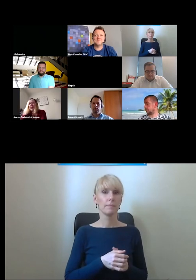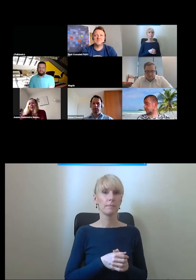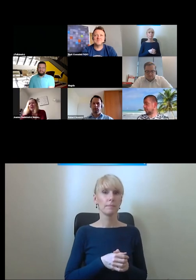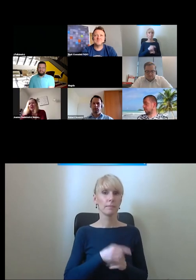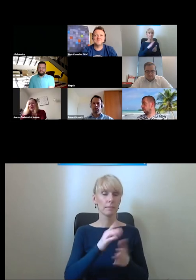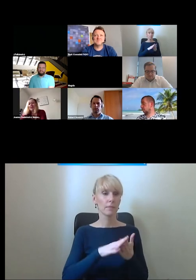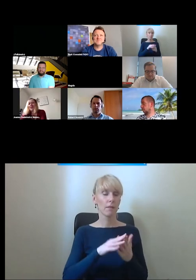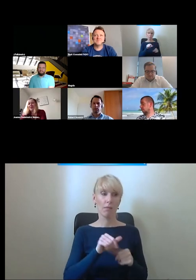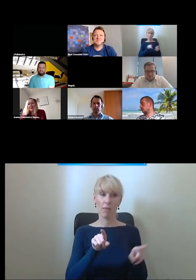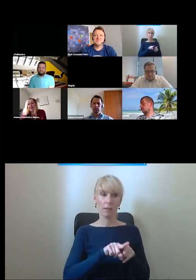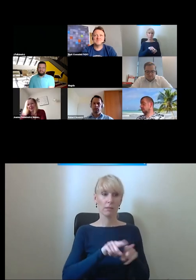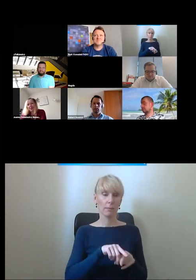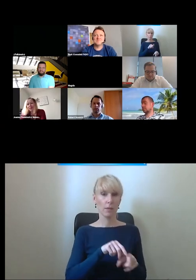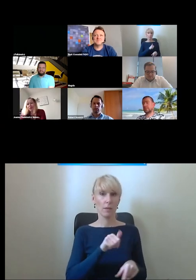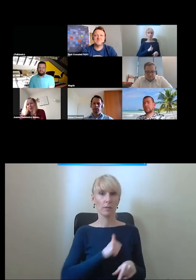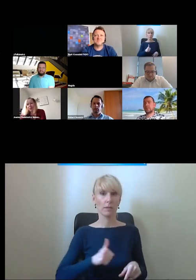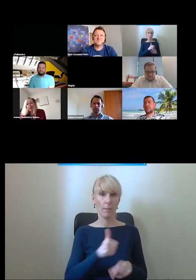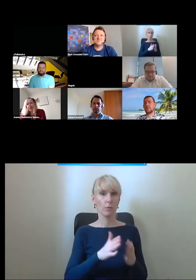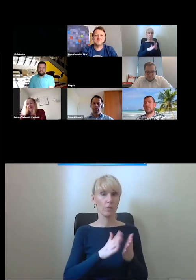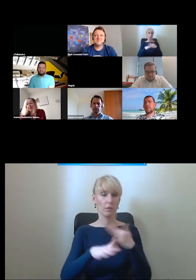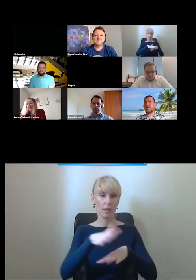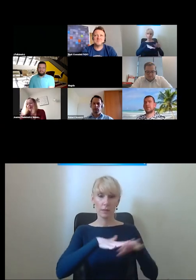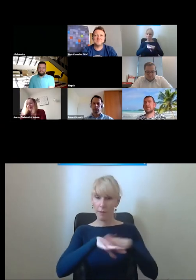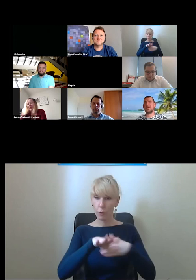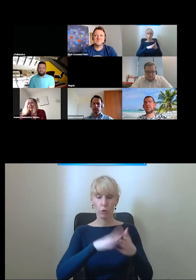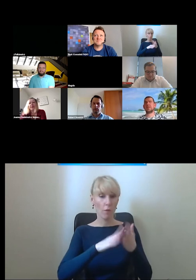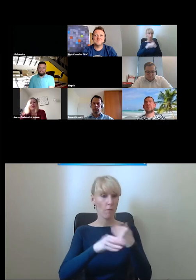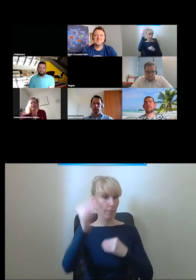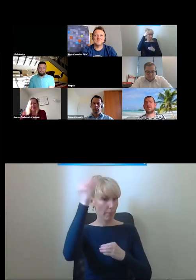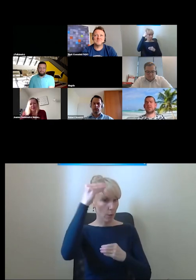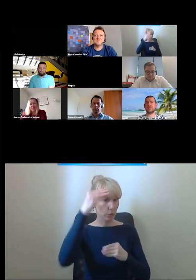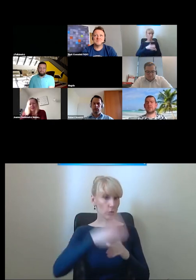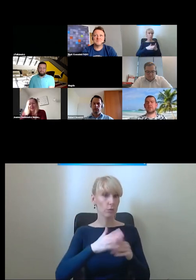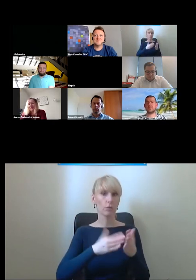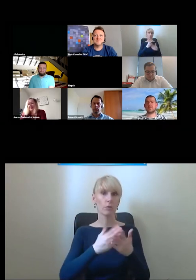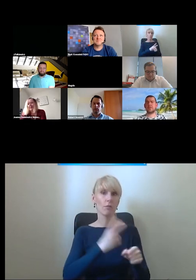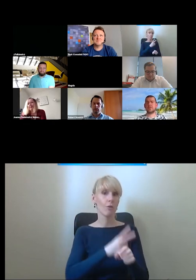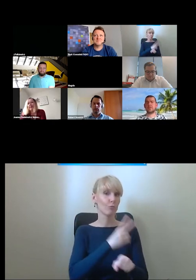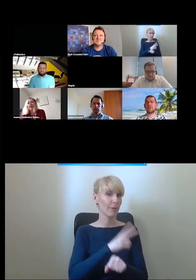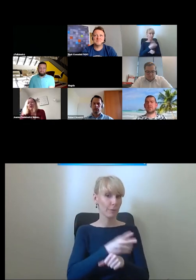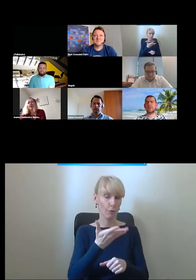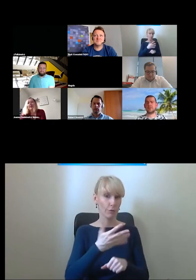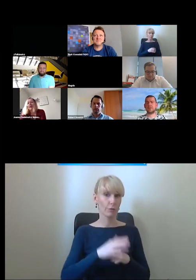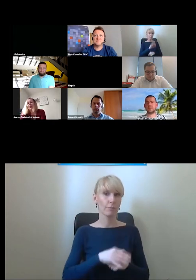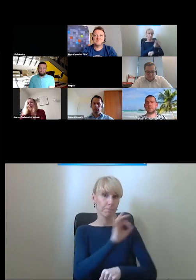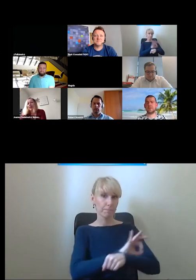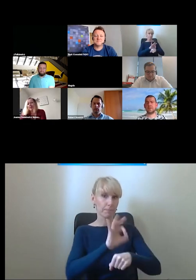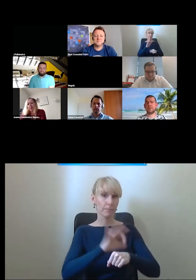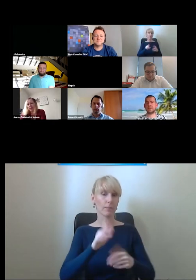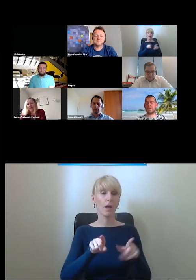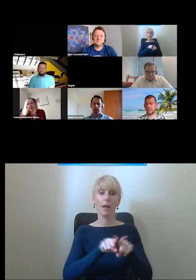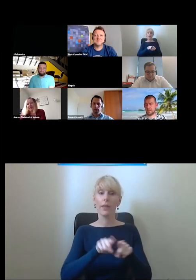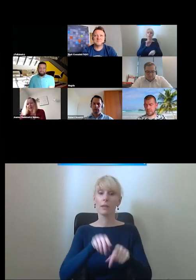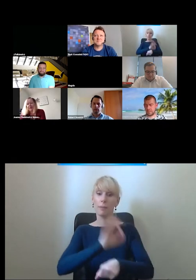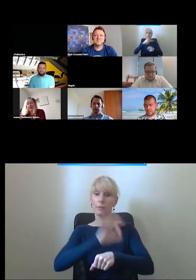sama również dla siebie zawodowo bardzo dużo się nauczyłam pod kątem dostępności i też docenili to projektanci